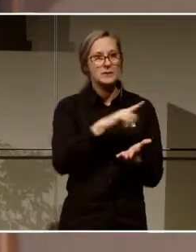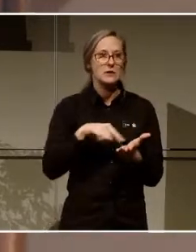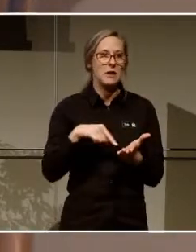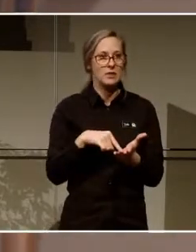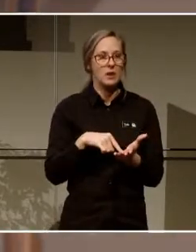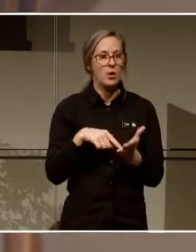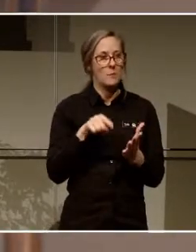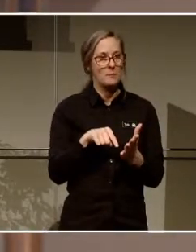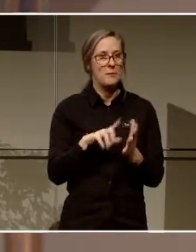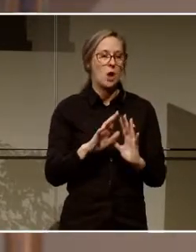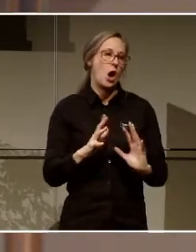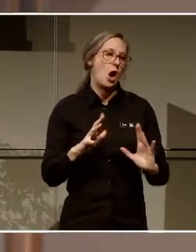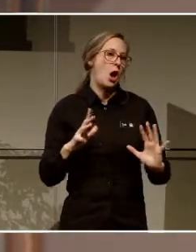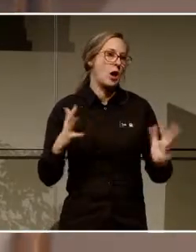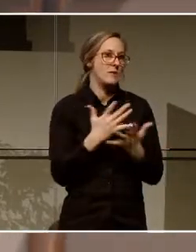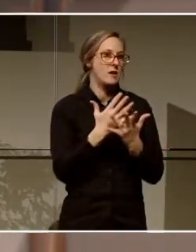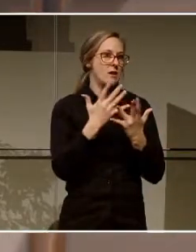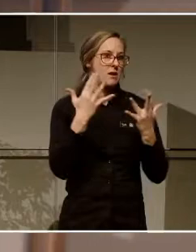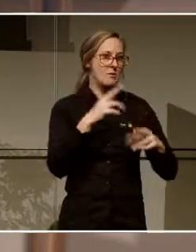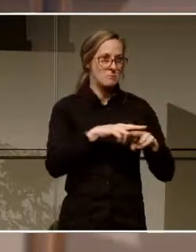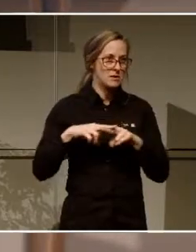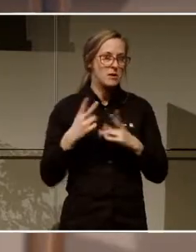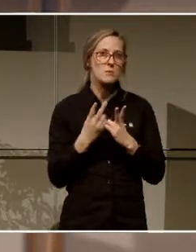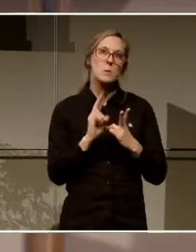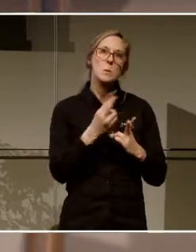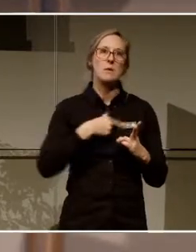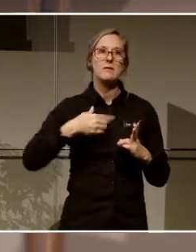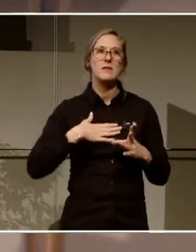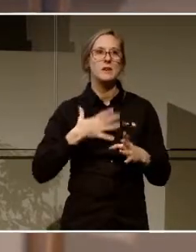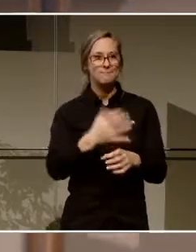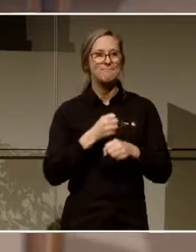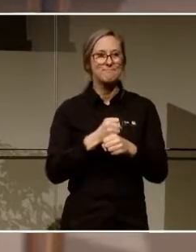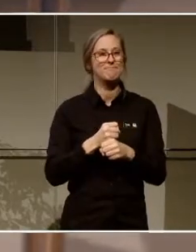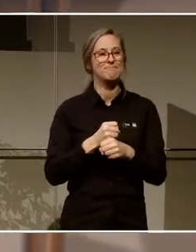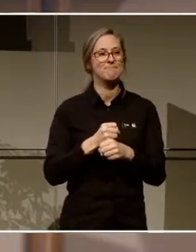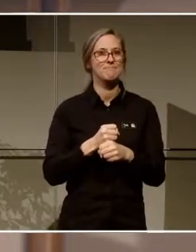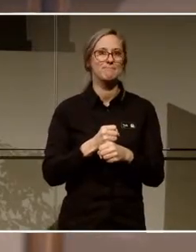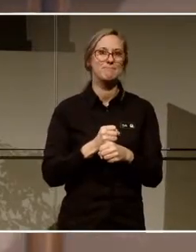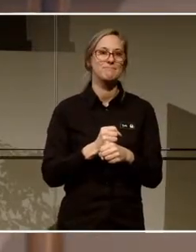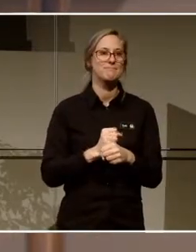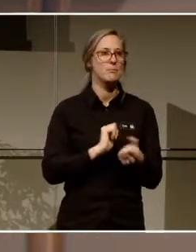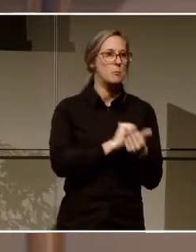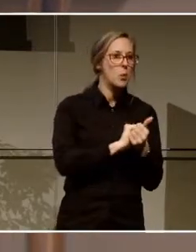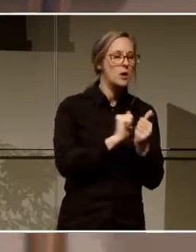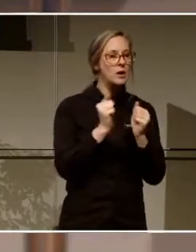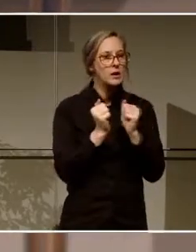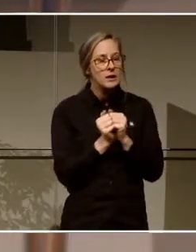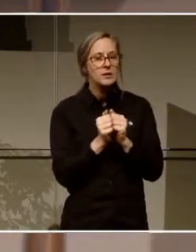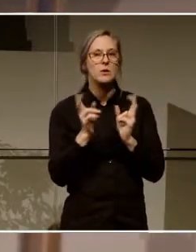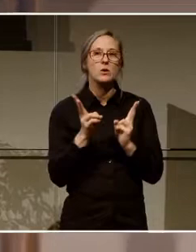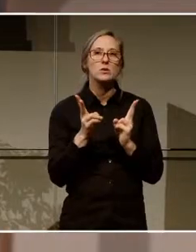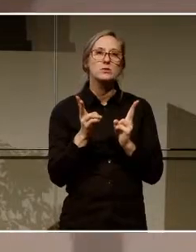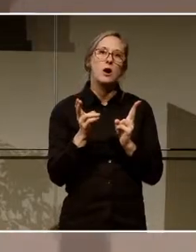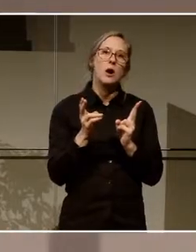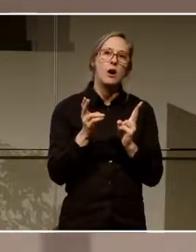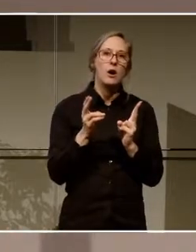och mer. Så vi står någonstans där vi vill förankra det här mer, mer politiskt och mellan aktörer, dels